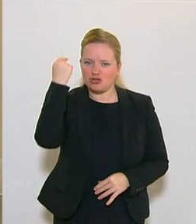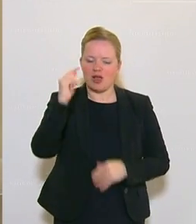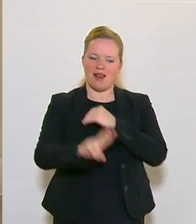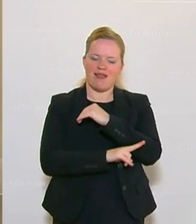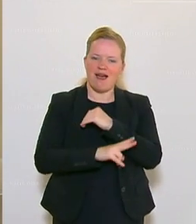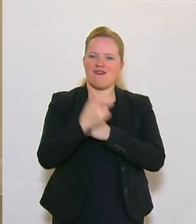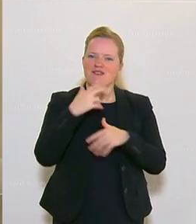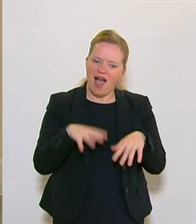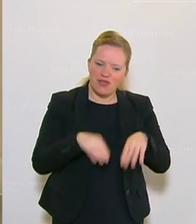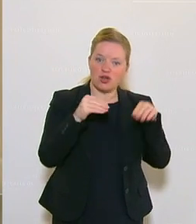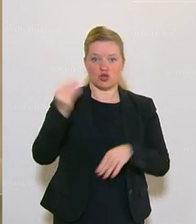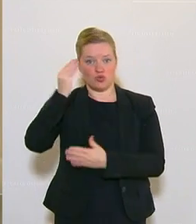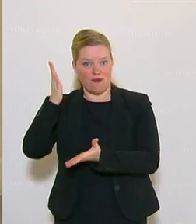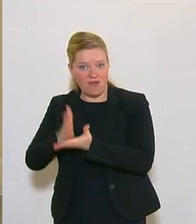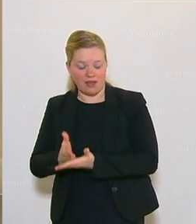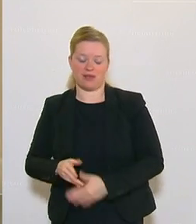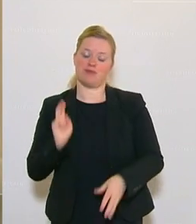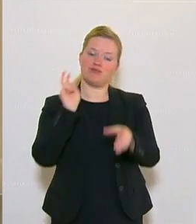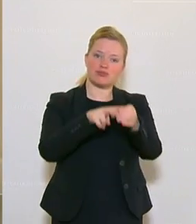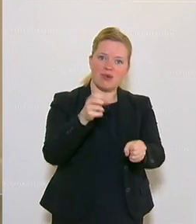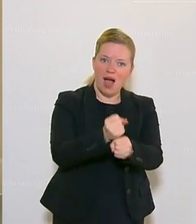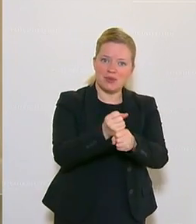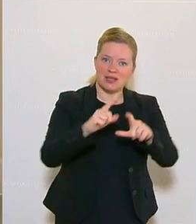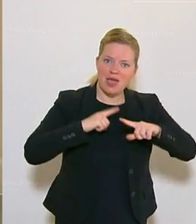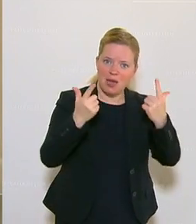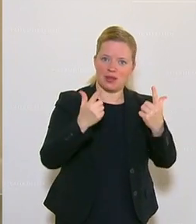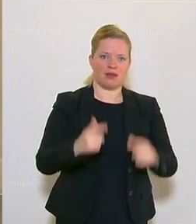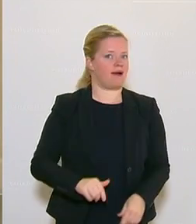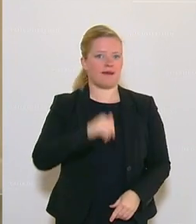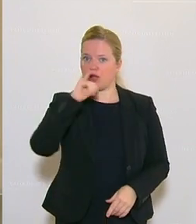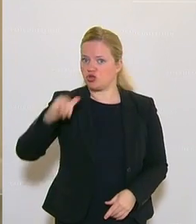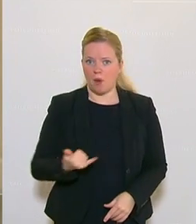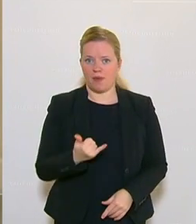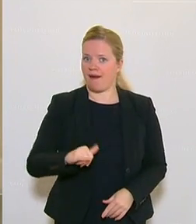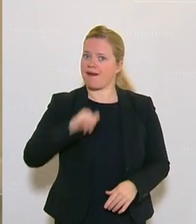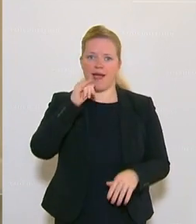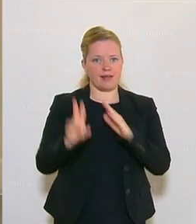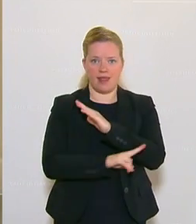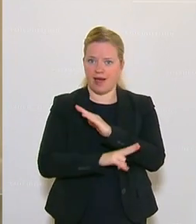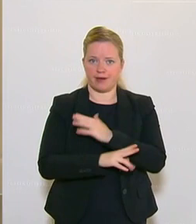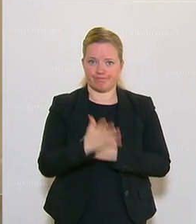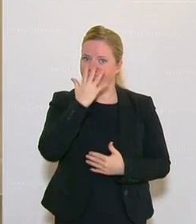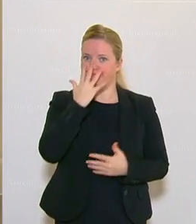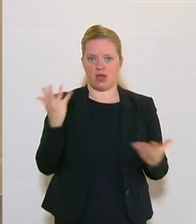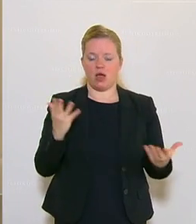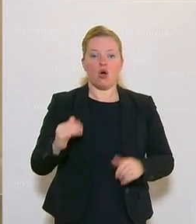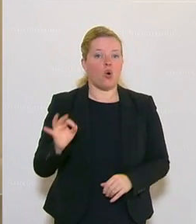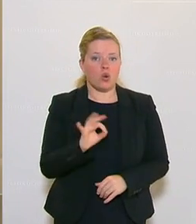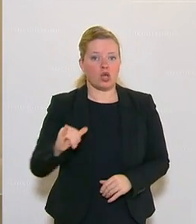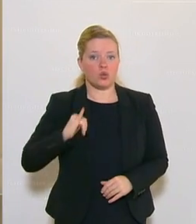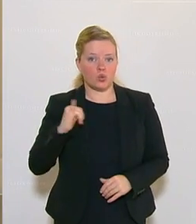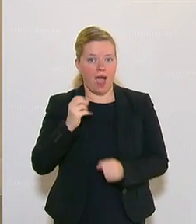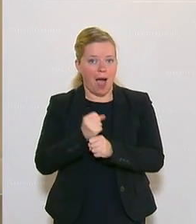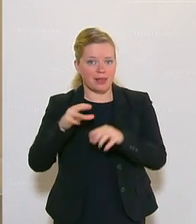fertig sind mit der Schule, die ins Arbeitsleben eintreten, die keinen Job und keine Lehre finden. Es sind junge Arbeitnehmerinnen, die vor der